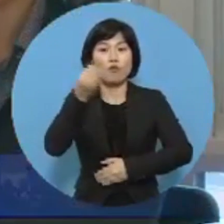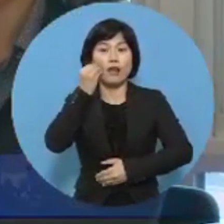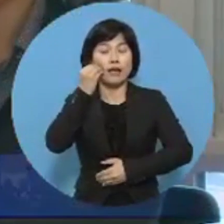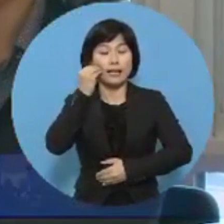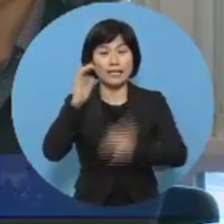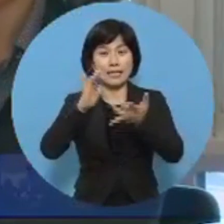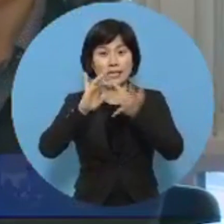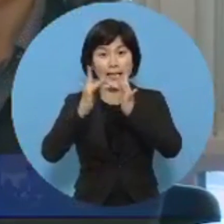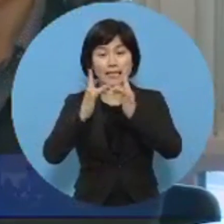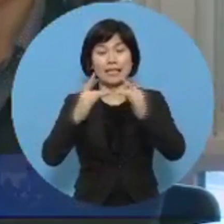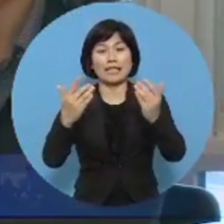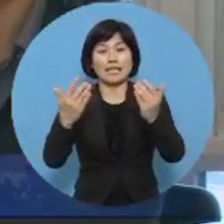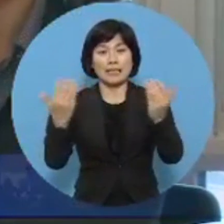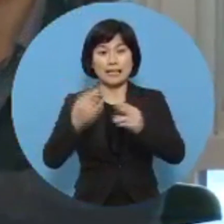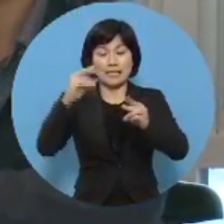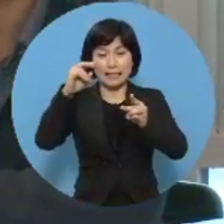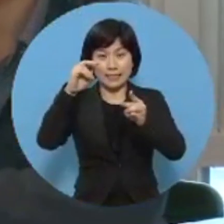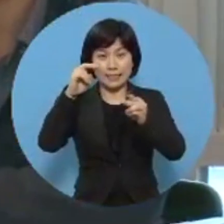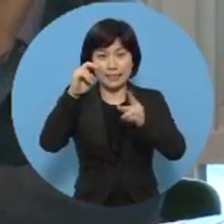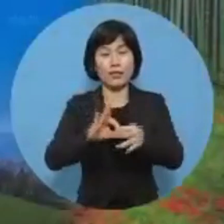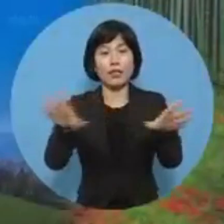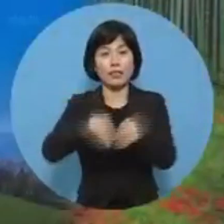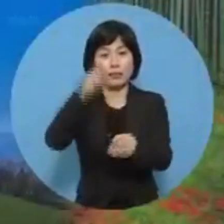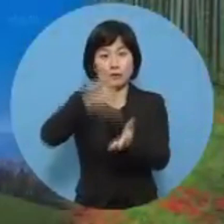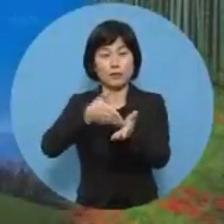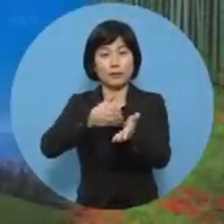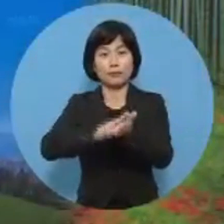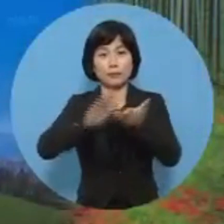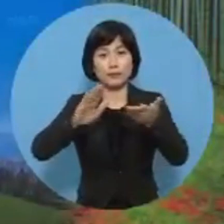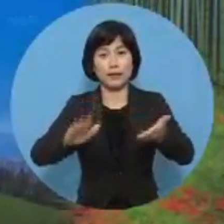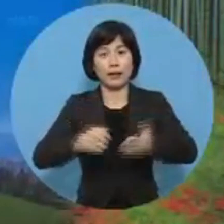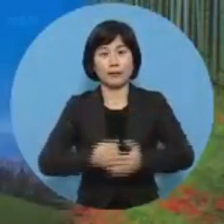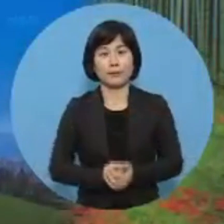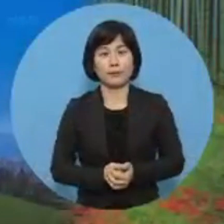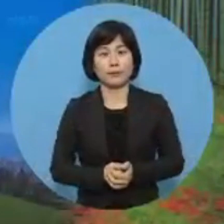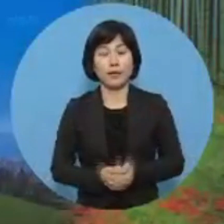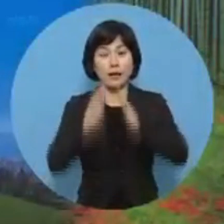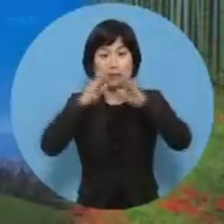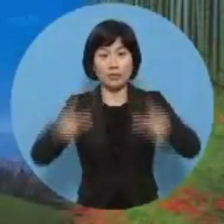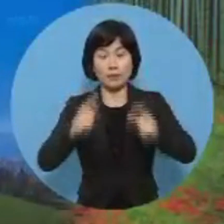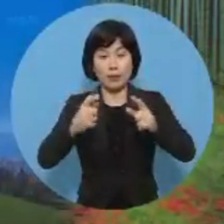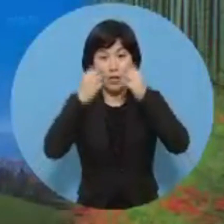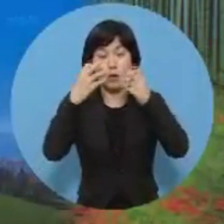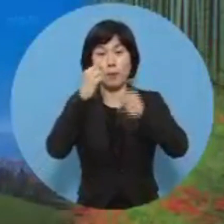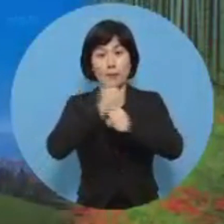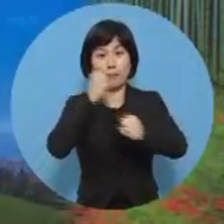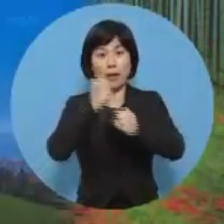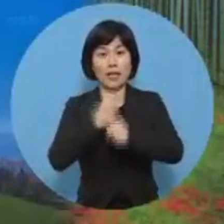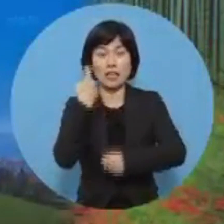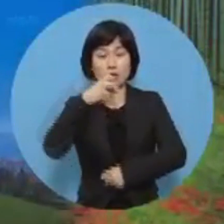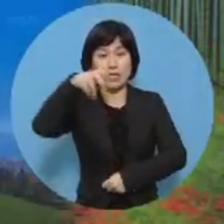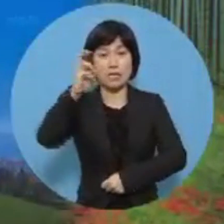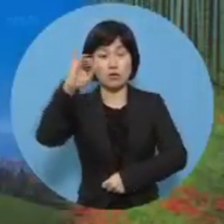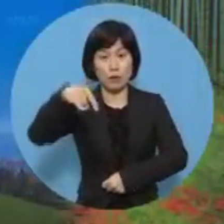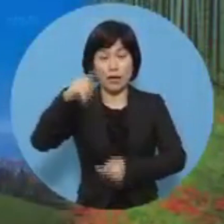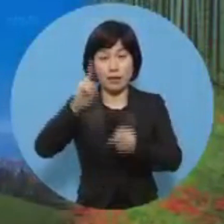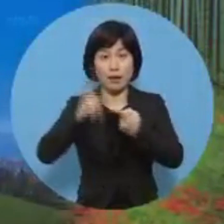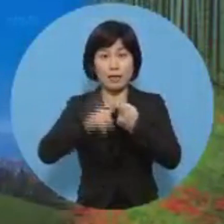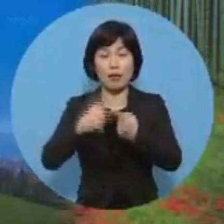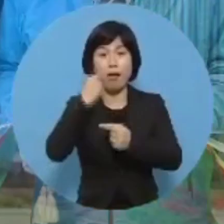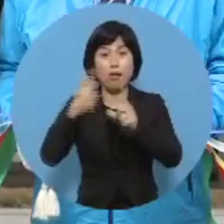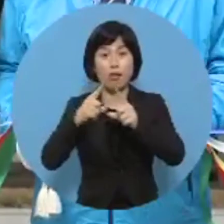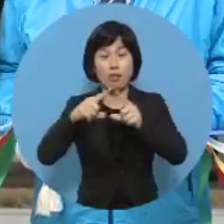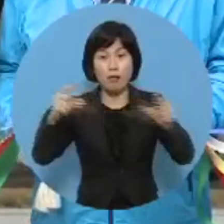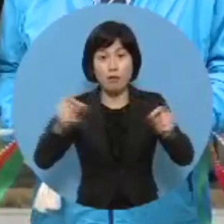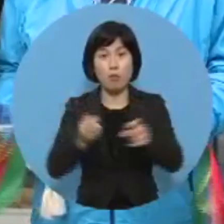4차례로 확대 운영할 계획입니다. 전남에서 개발한 골드키의 품종이 일본에 처음으로 수출됐습니다.